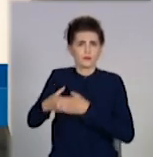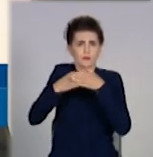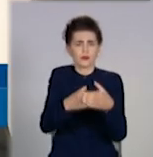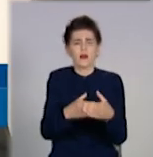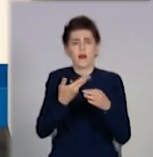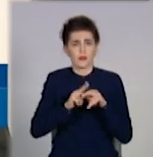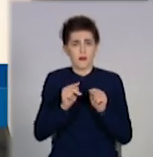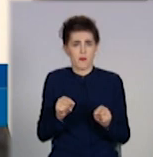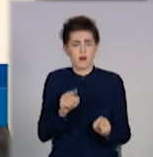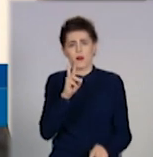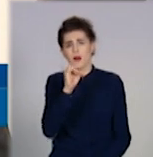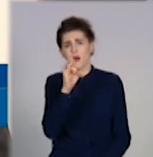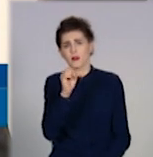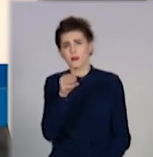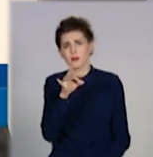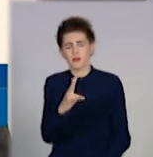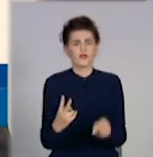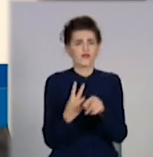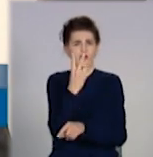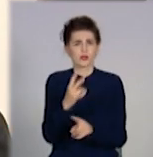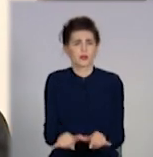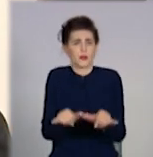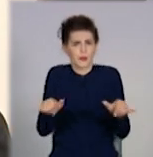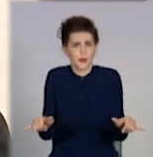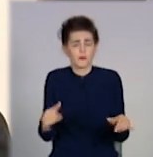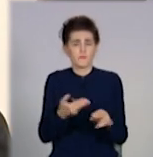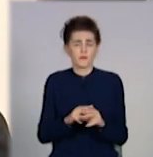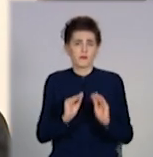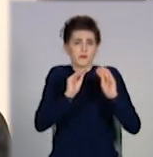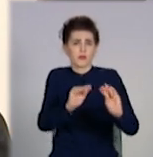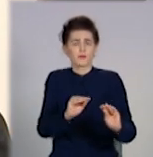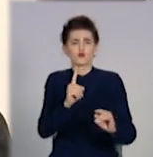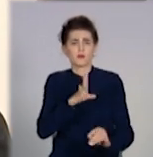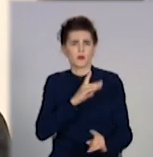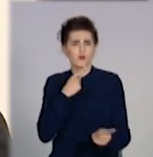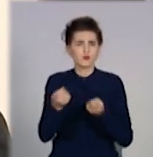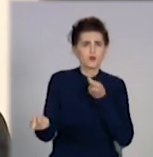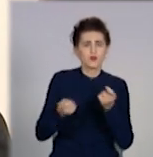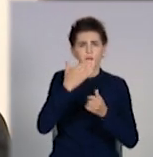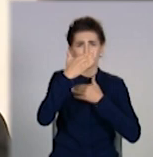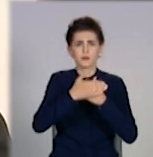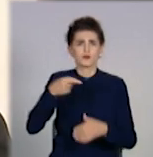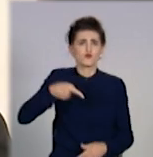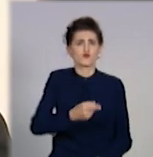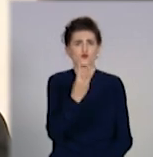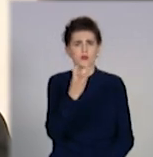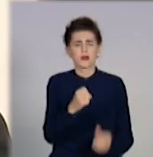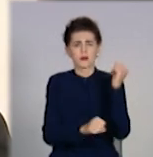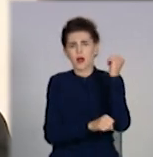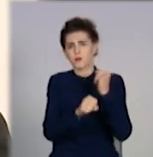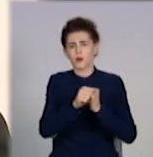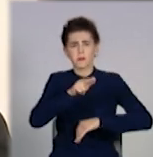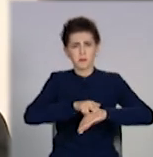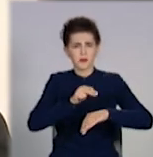заходів збільшене вдвічі. І сьогодні на охорону публічної безпеки залучається 1300 працівників поліції,